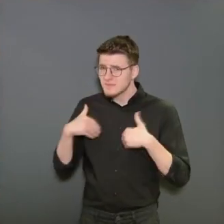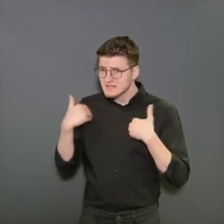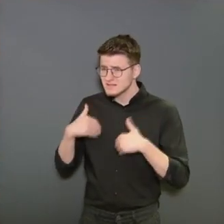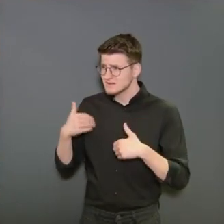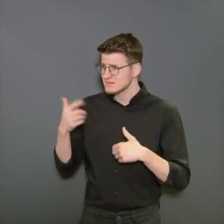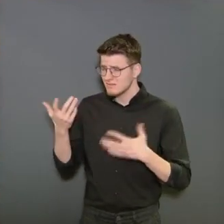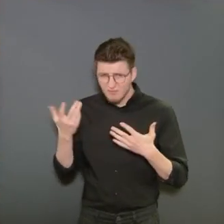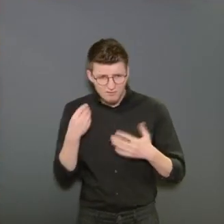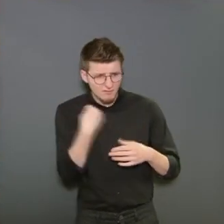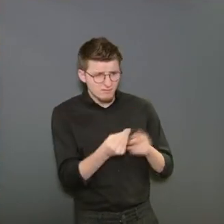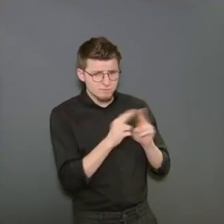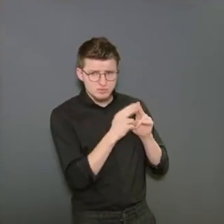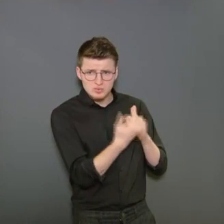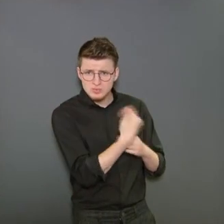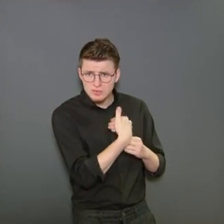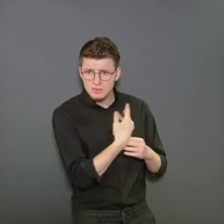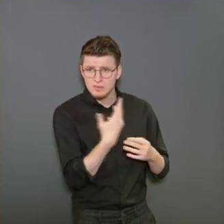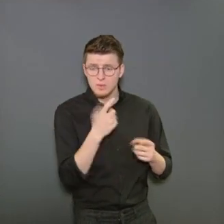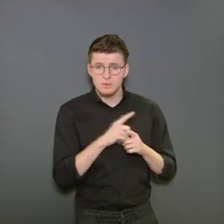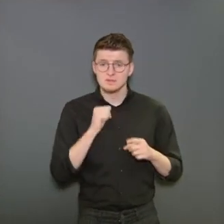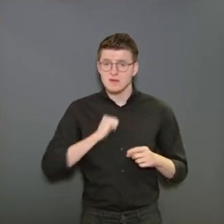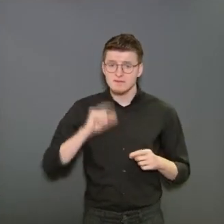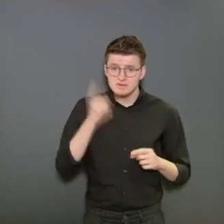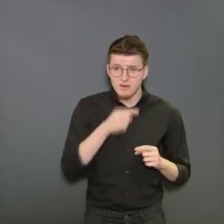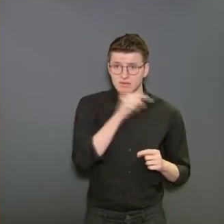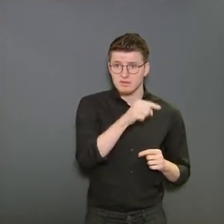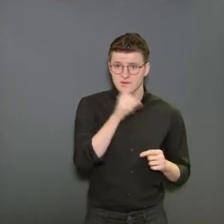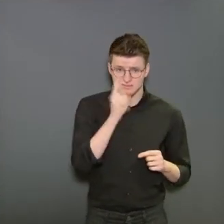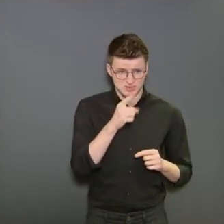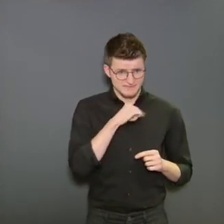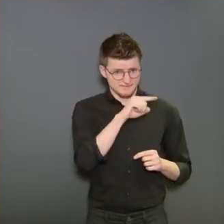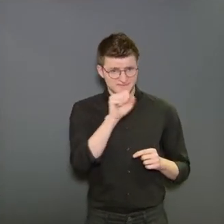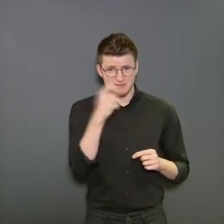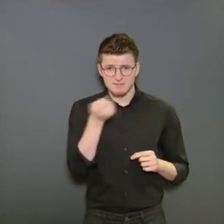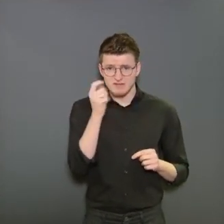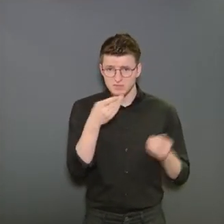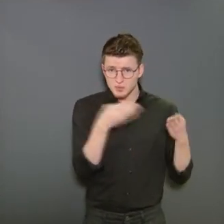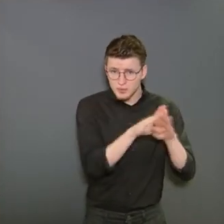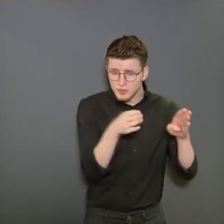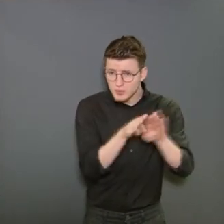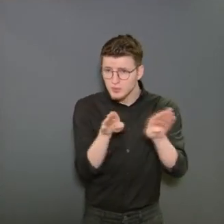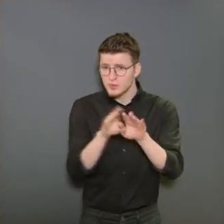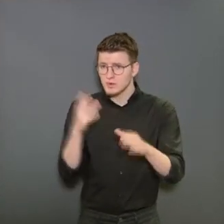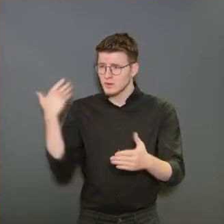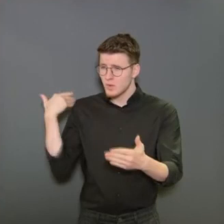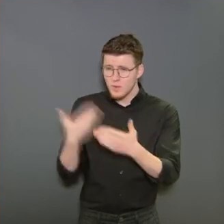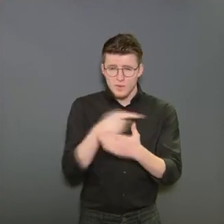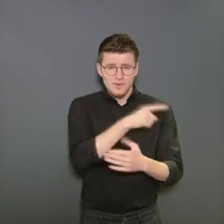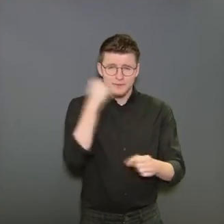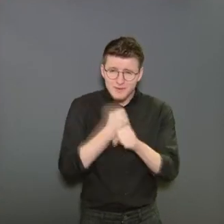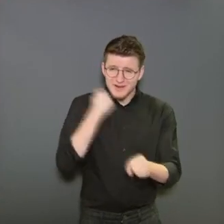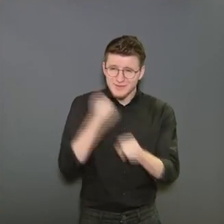Les personnes âgées reçoivent moins de visites. Les indépendants doivent fermer leur activité, craindre parfois que